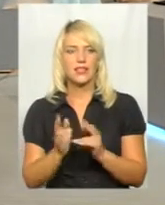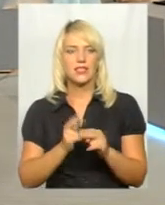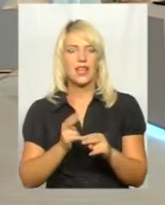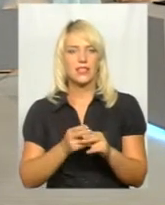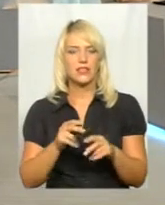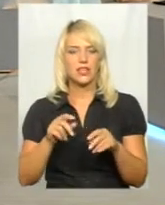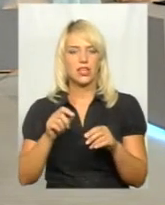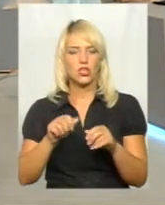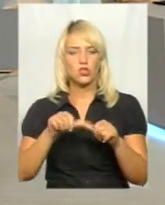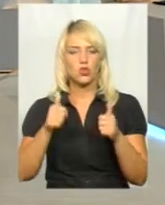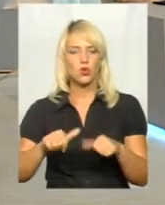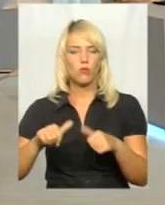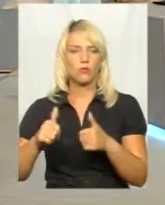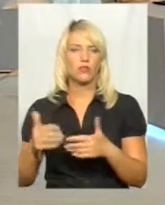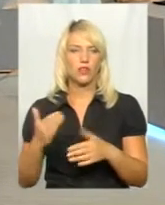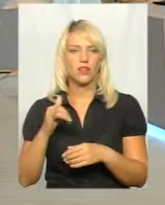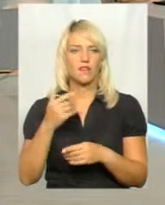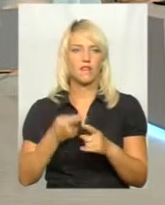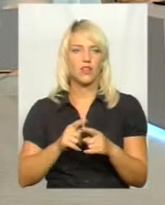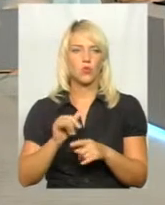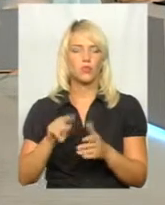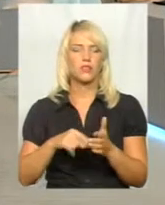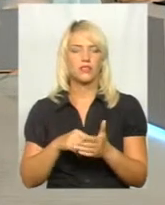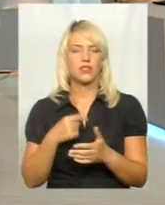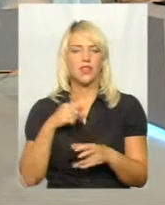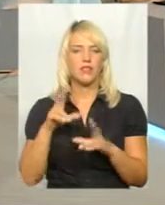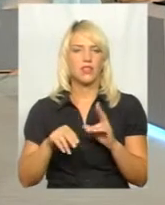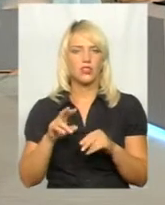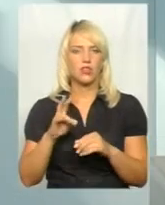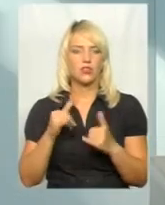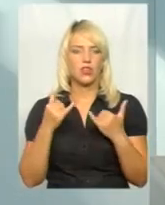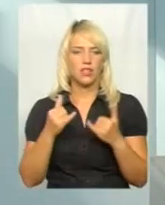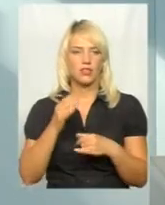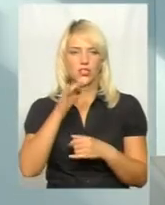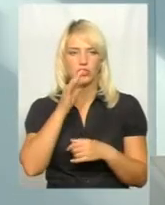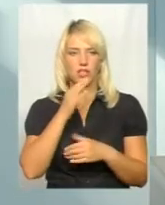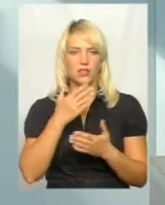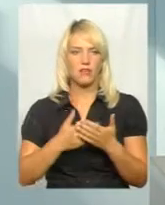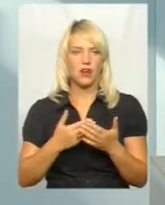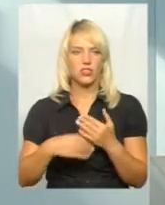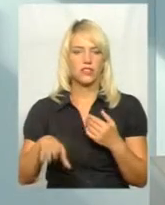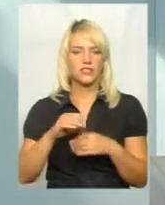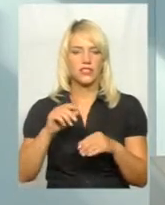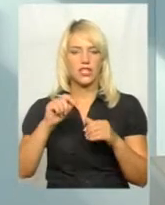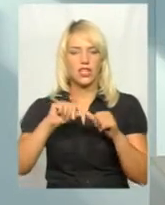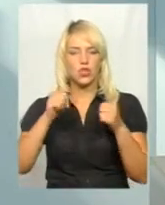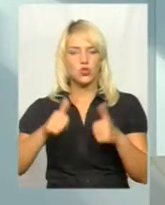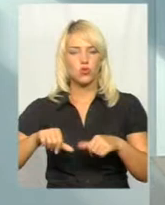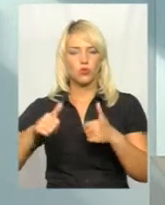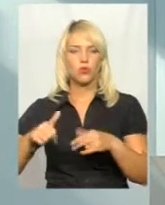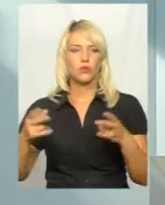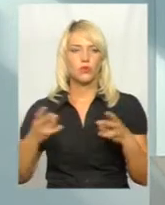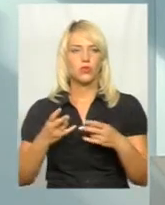у місті? Ну, я рахую, що на даний час майже всі скульптури потребують